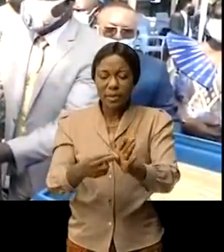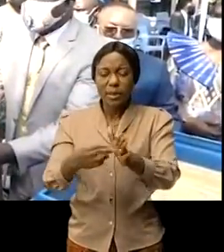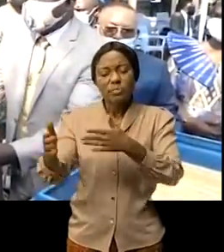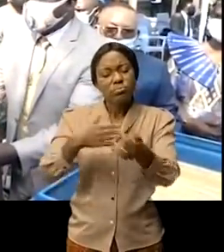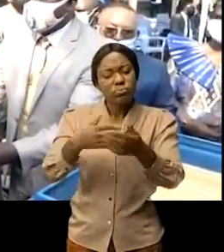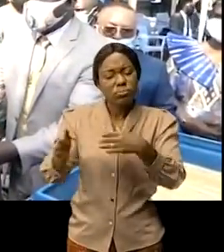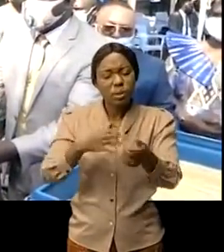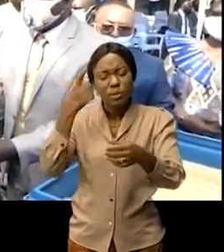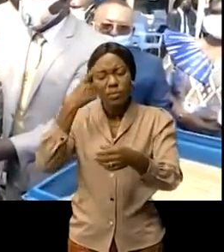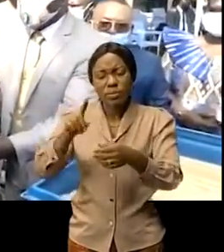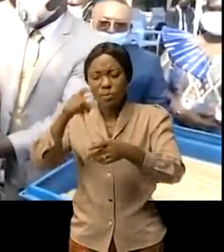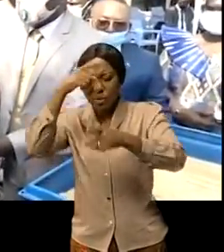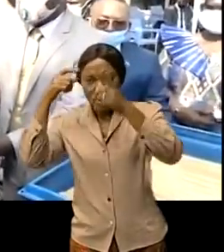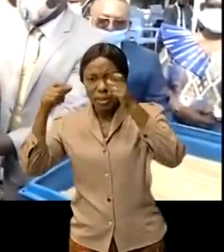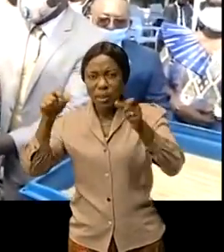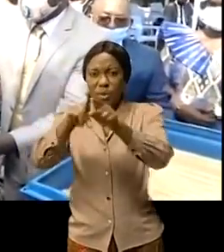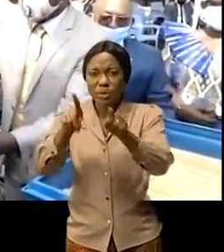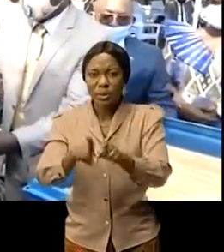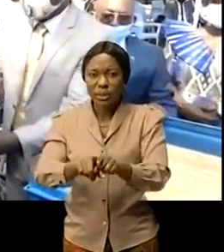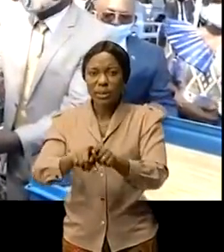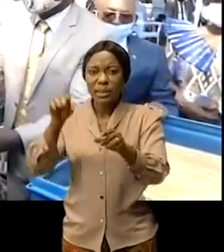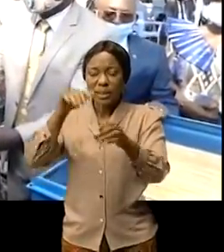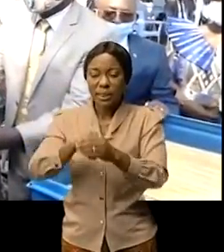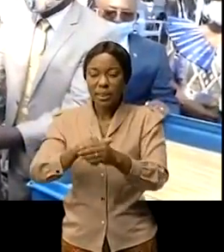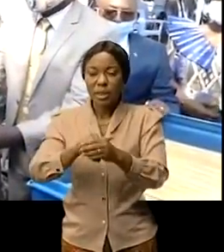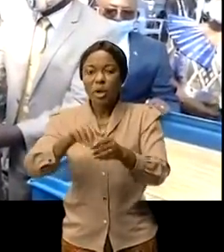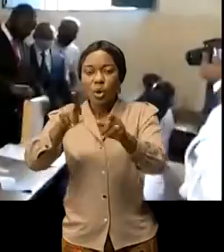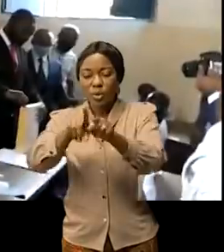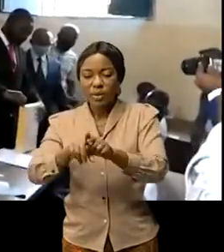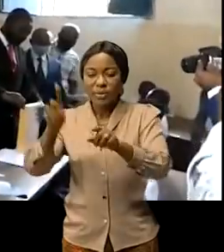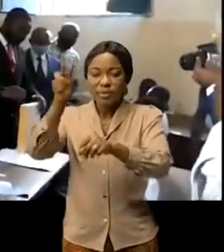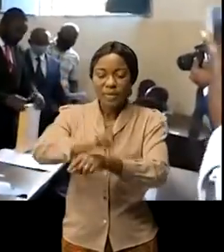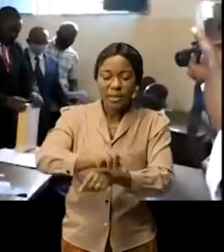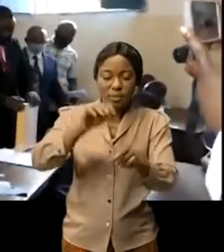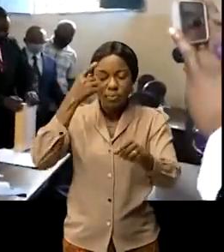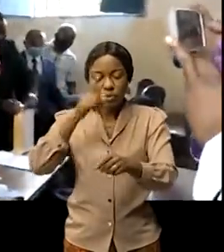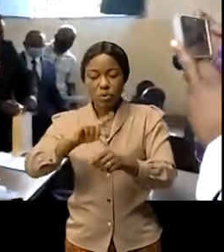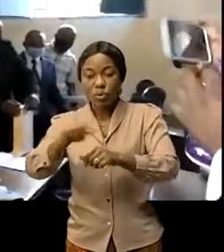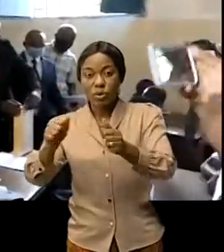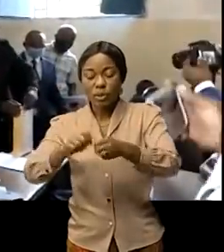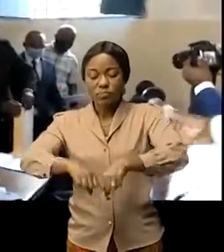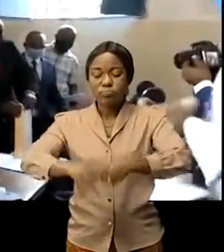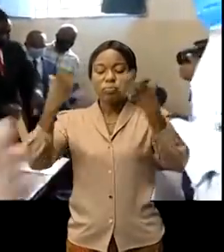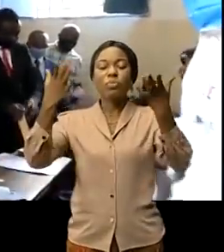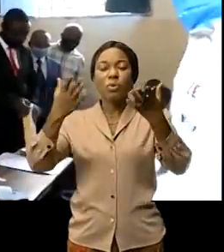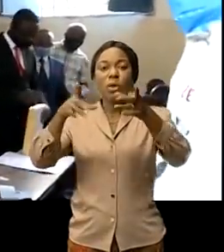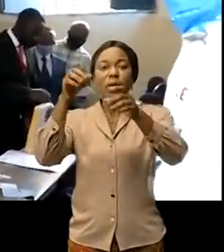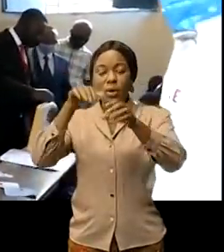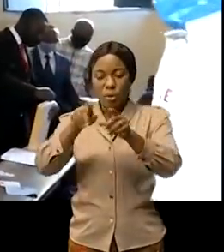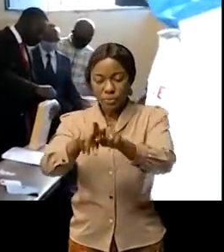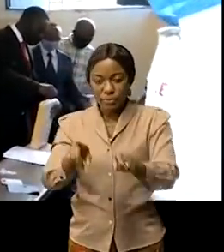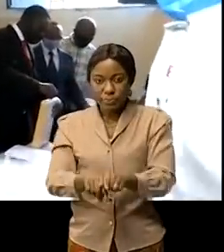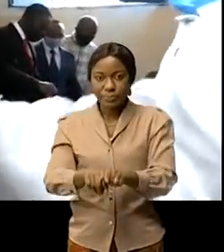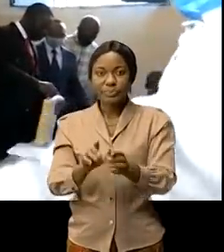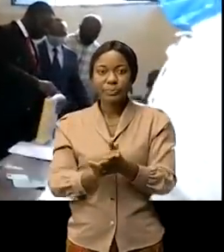de partage de la souffrance et de sacrifice de la population, victime des effets nefastes de l'éruption volcanique des Niragongo.